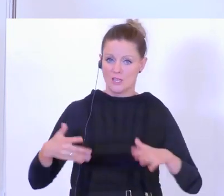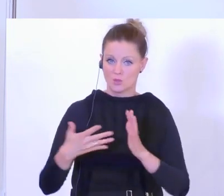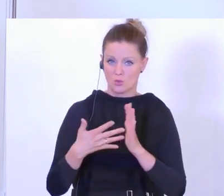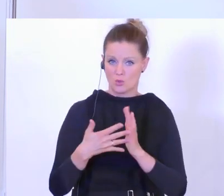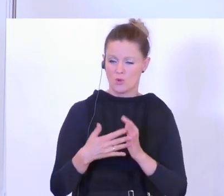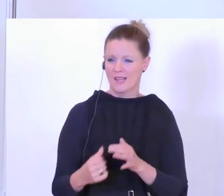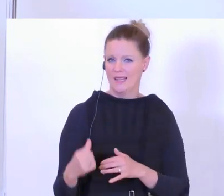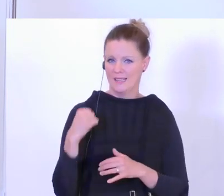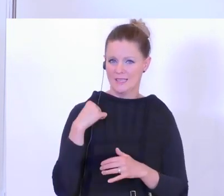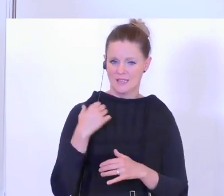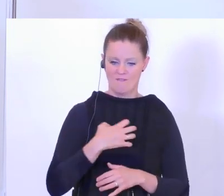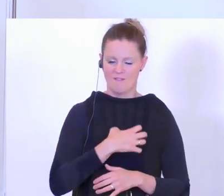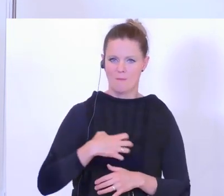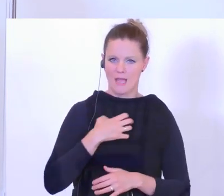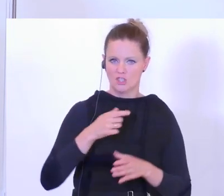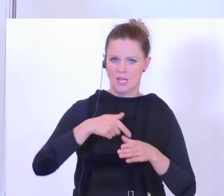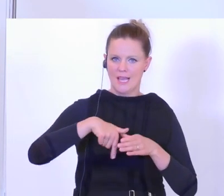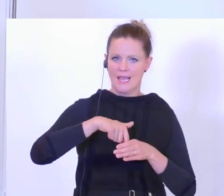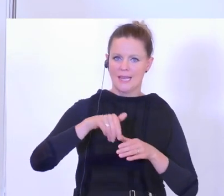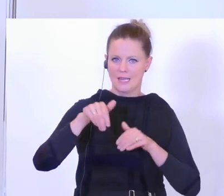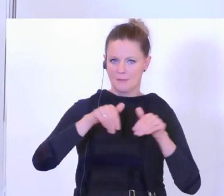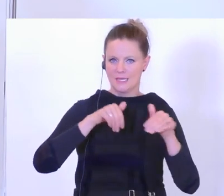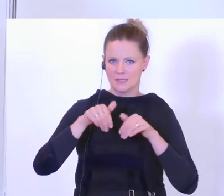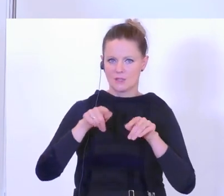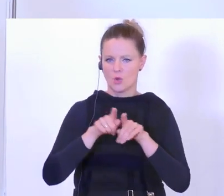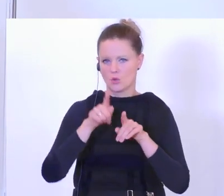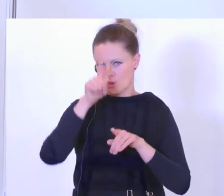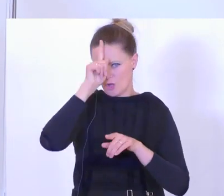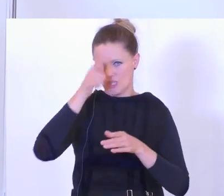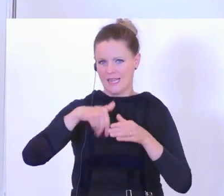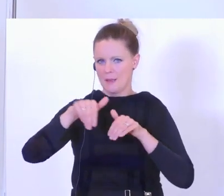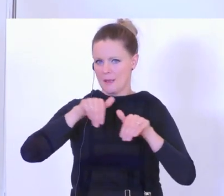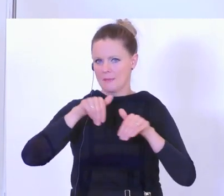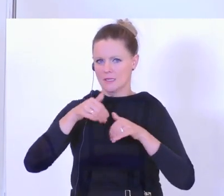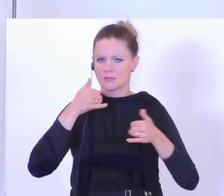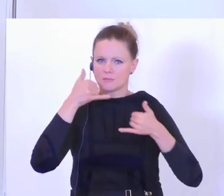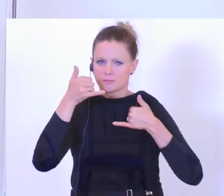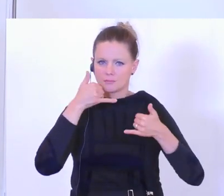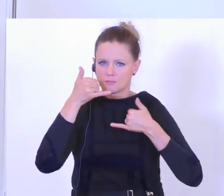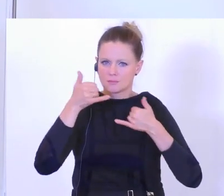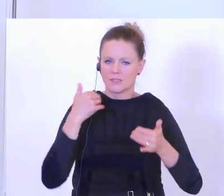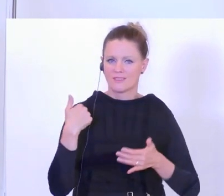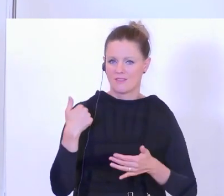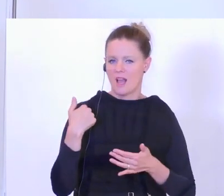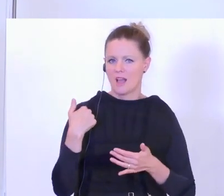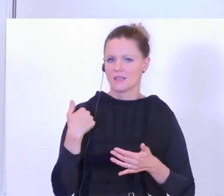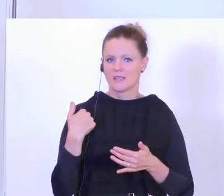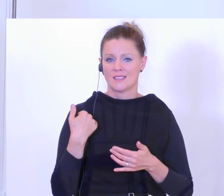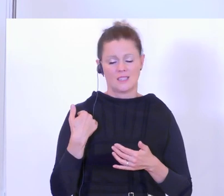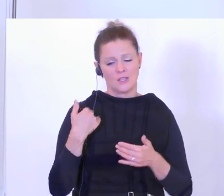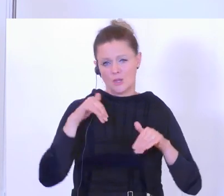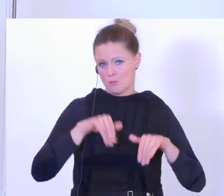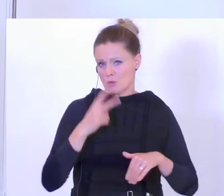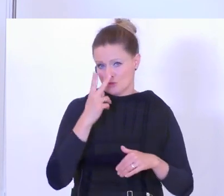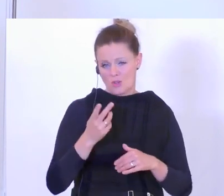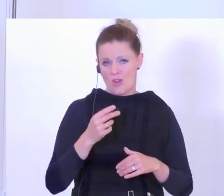gestern erst wieder mit dem bayerischen Innenminister telefoniert und mit dem deutschen Innenminister. Wir sind da in enger Abstimmung. Wir haben immer gesagt, es hängt von der Zahlenentwicklung ab